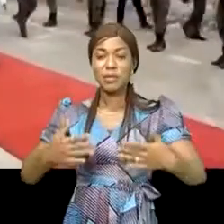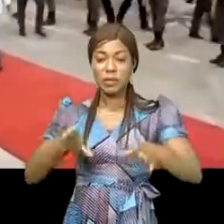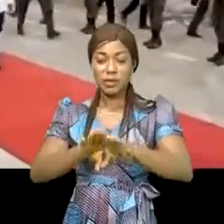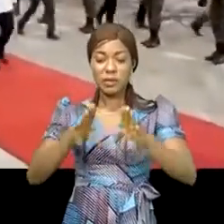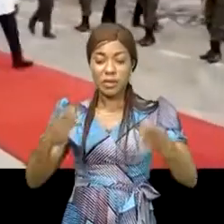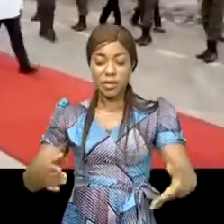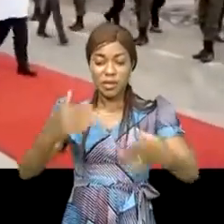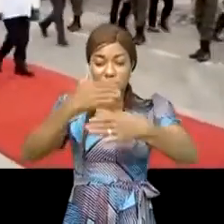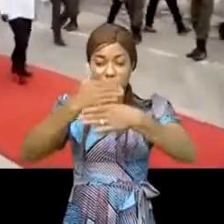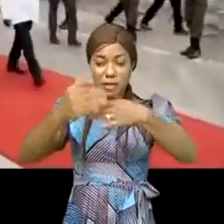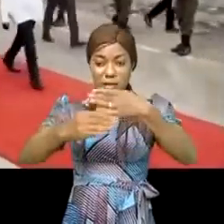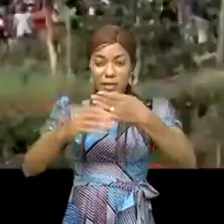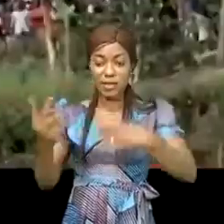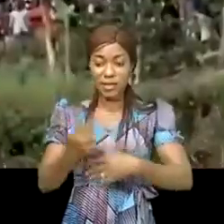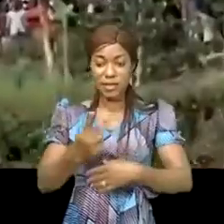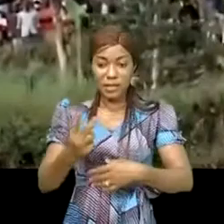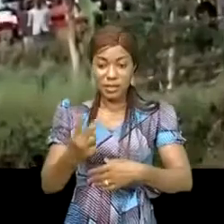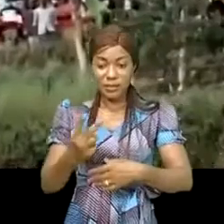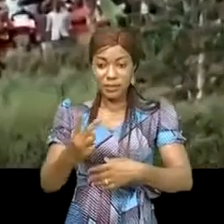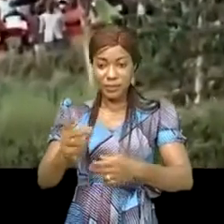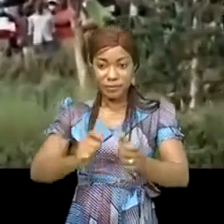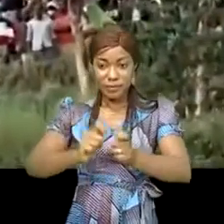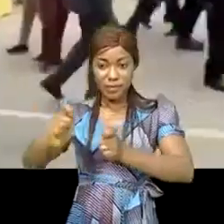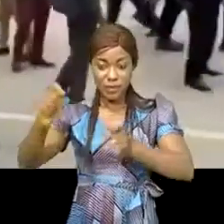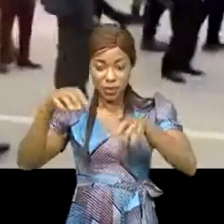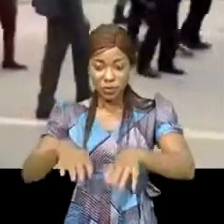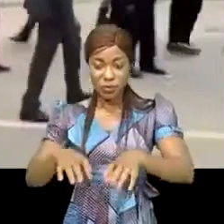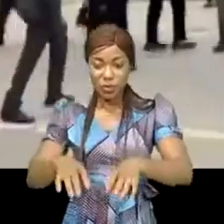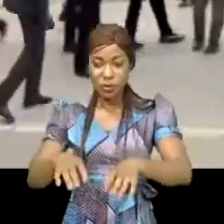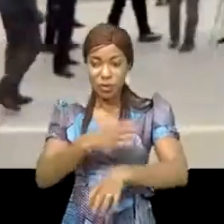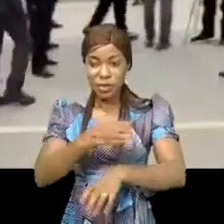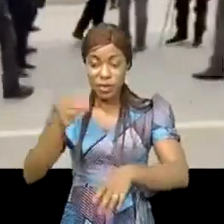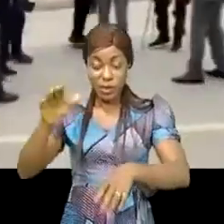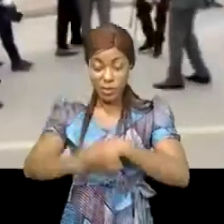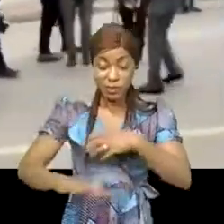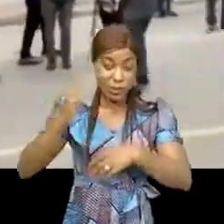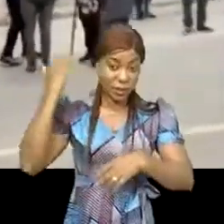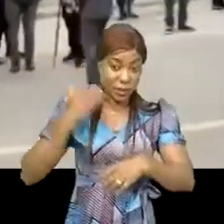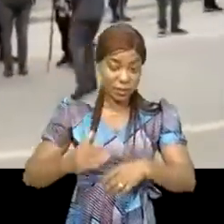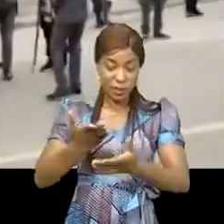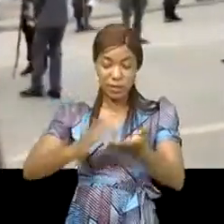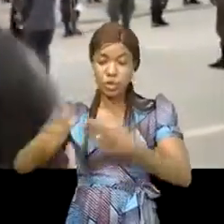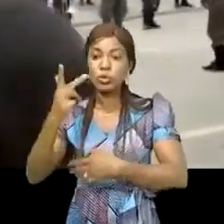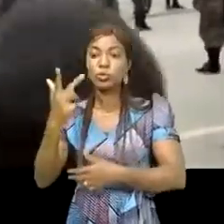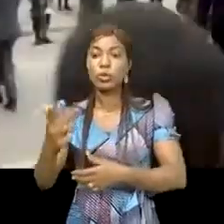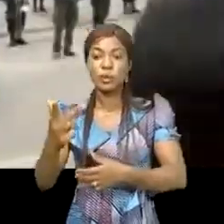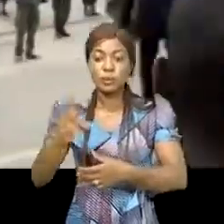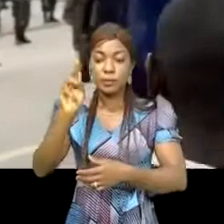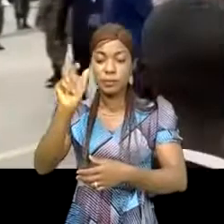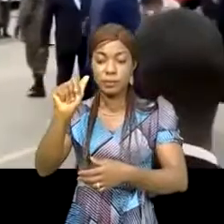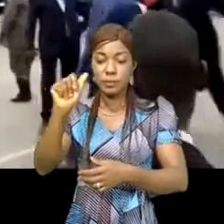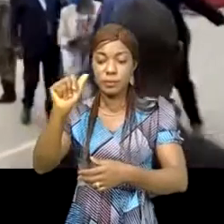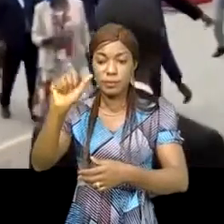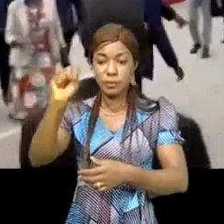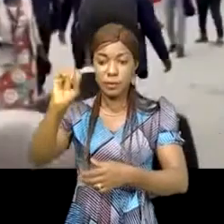des travaux de rénovation de 223 km des routes congolaises qui sont répartis en trois axes Kassindi-Beni